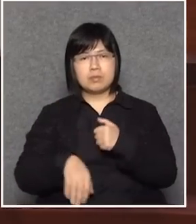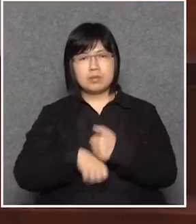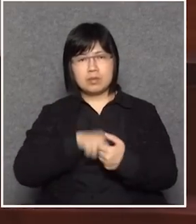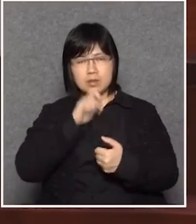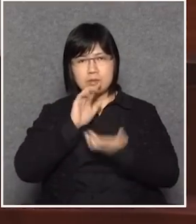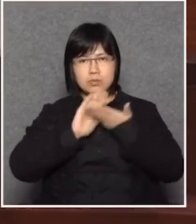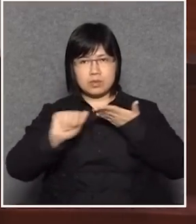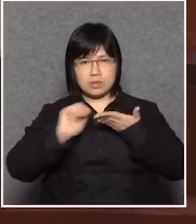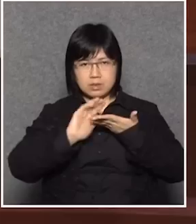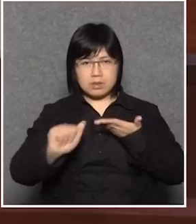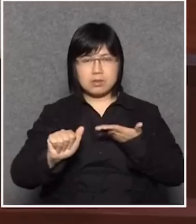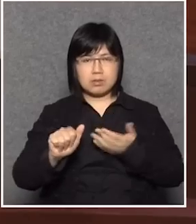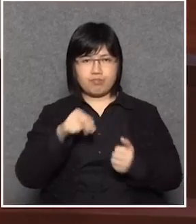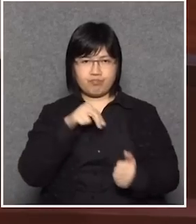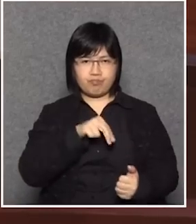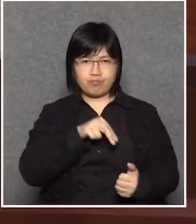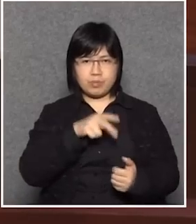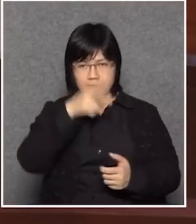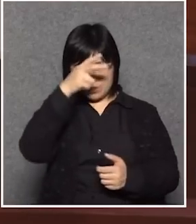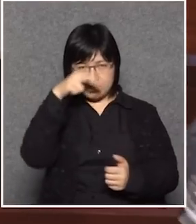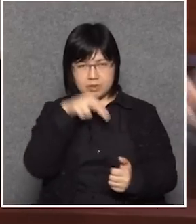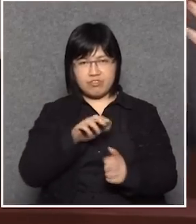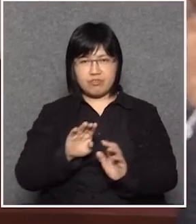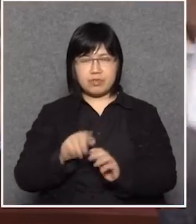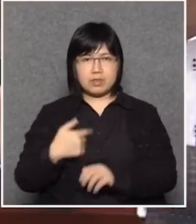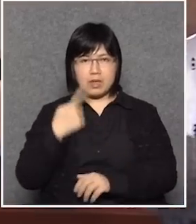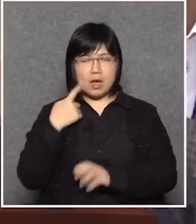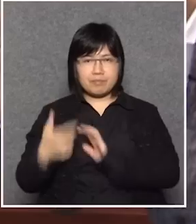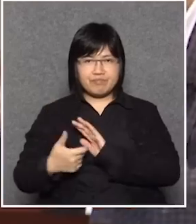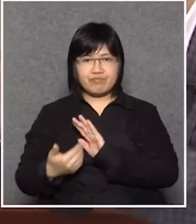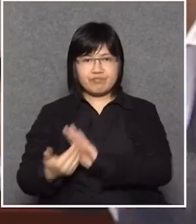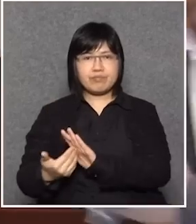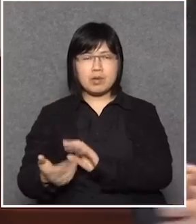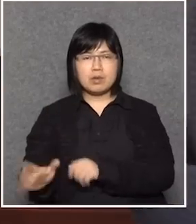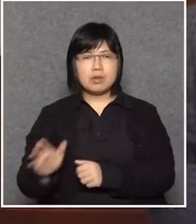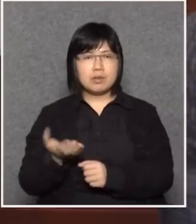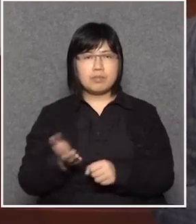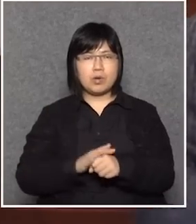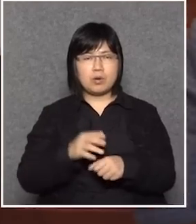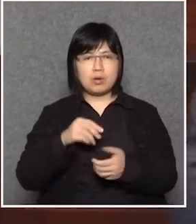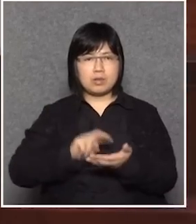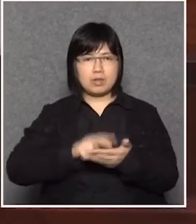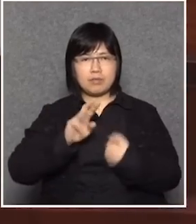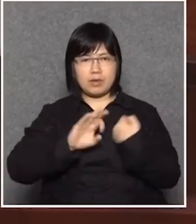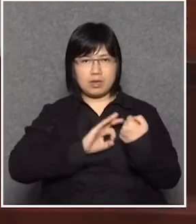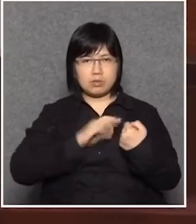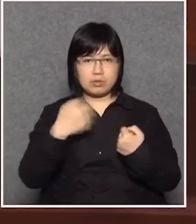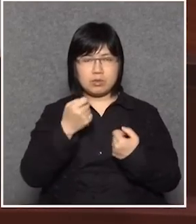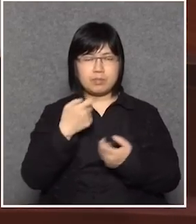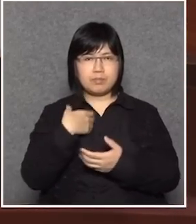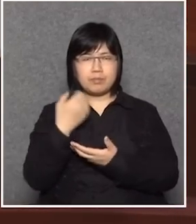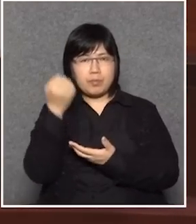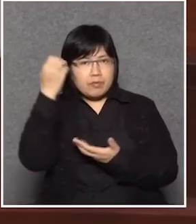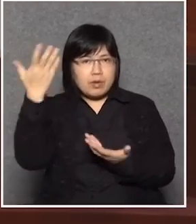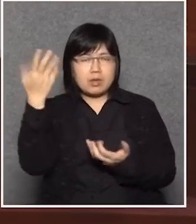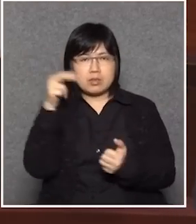清理智和政治防腐的功能來彌補立法權的權力不張沒有辦法去